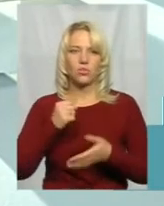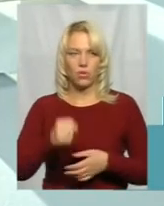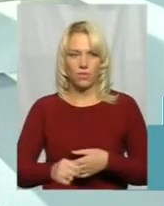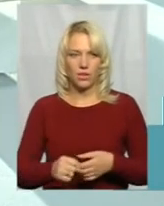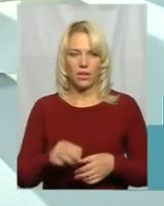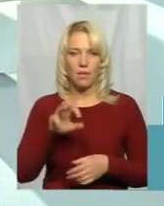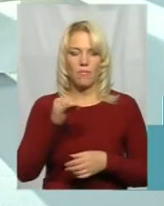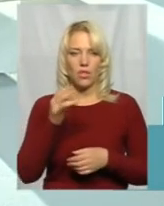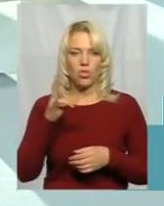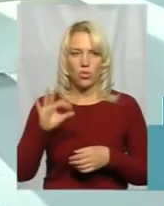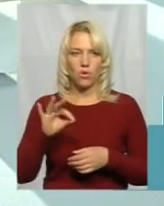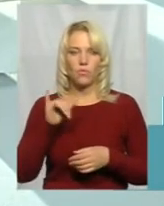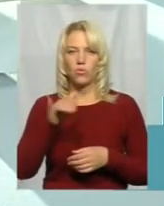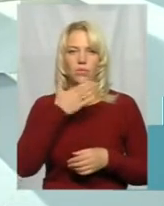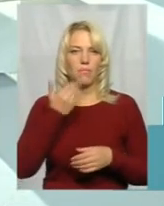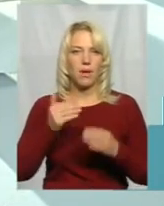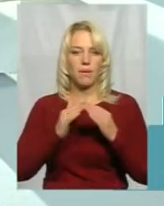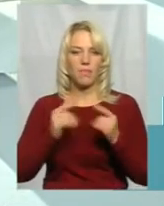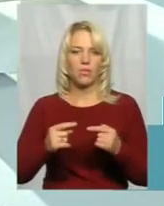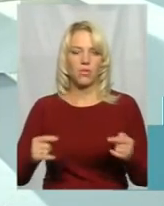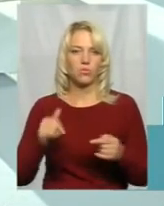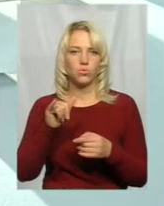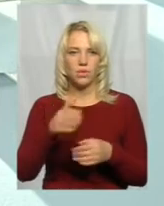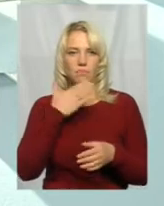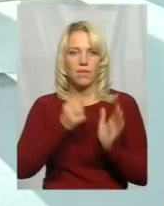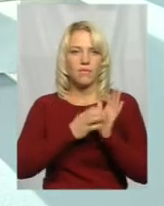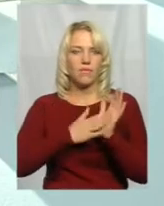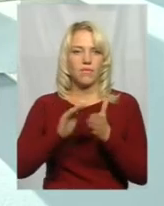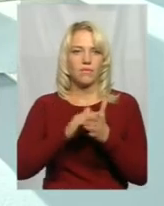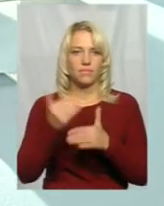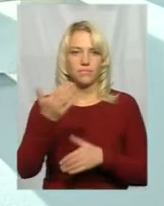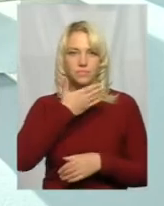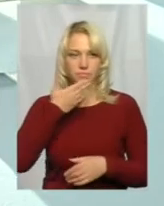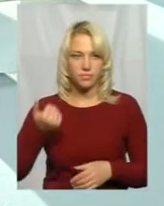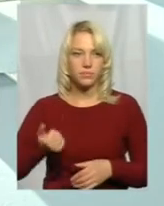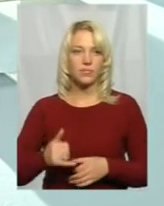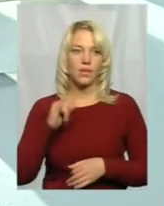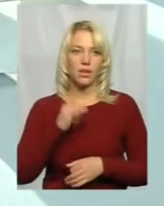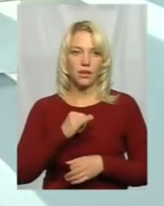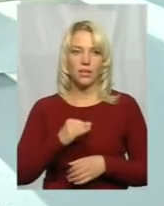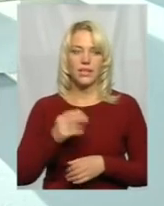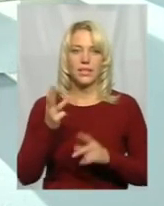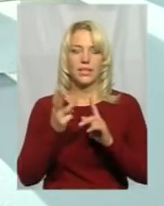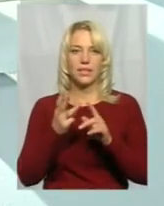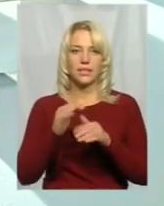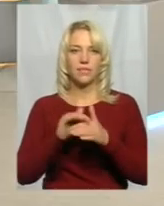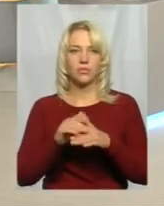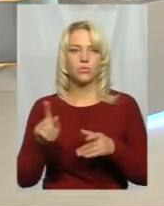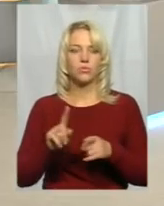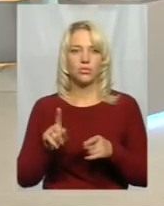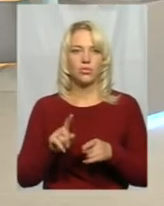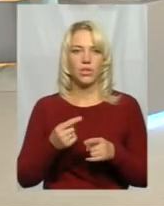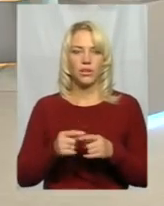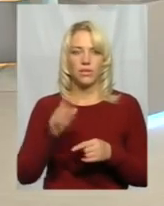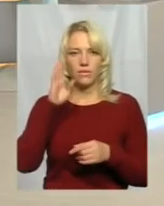не мав майна за собою, тобто за ним ніякого не було майна. І третім фактором те, що він